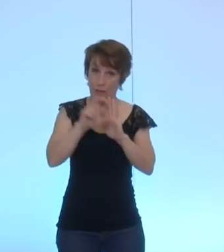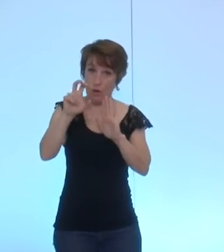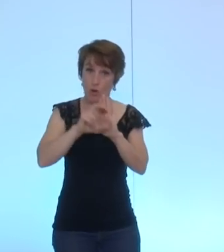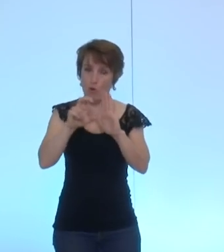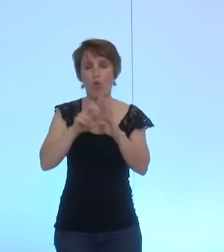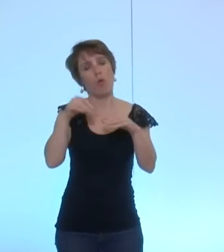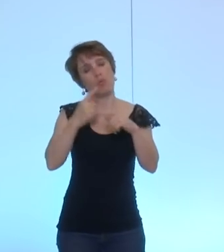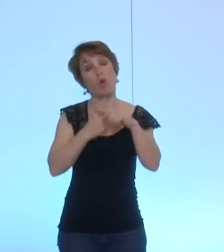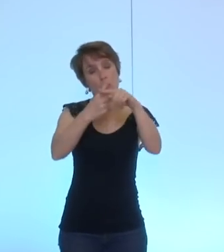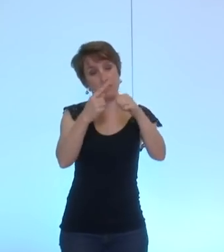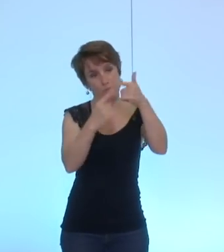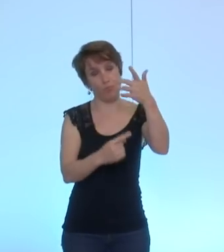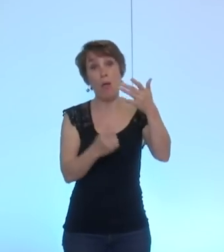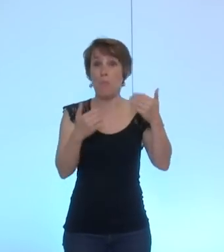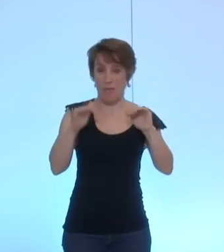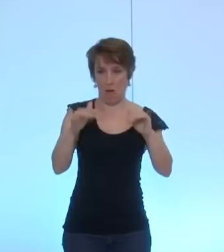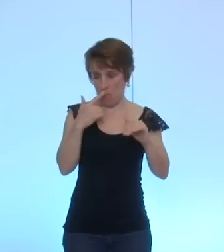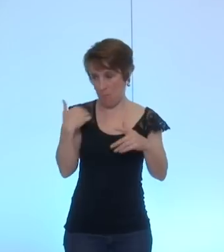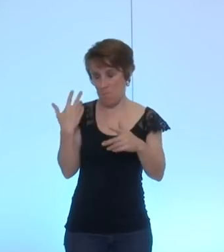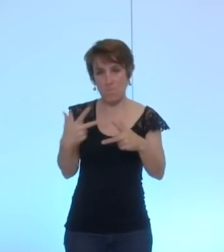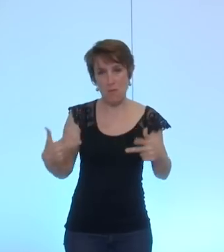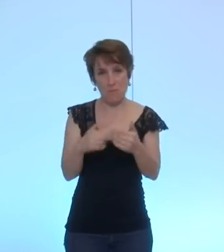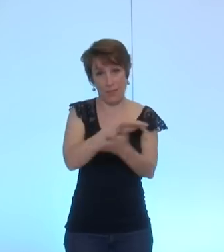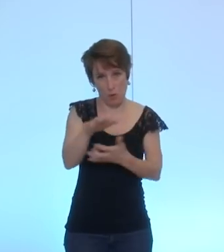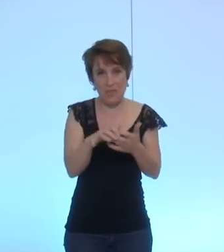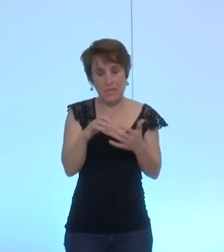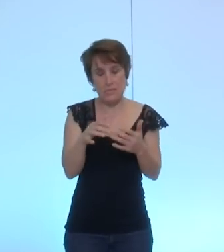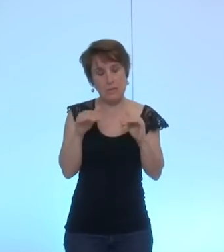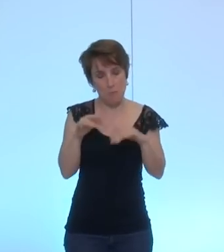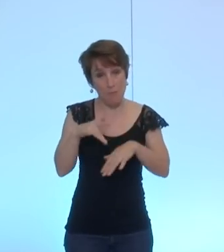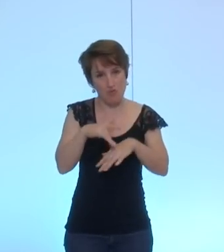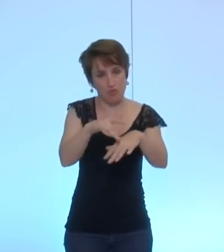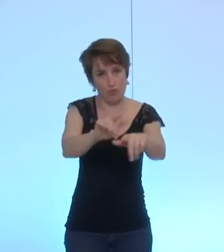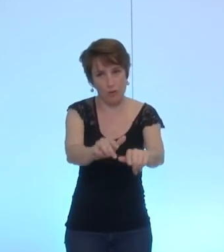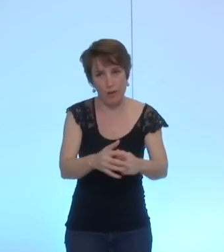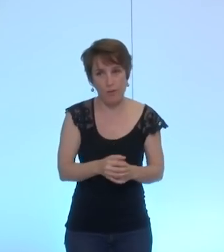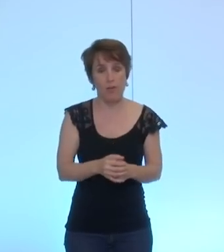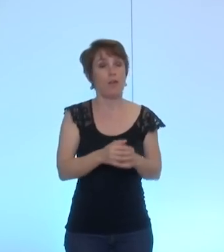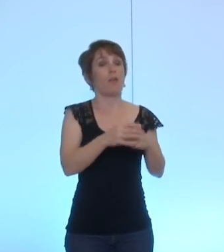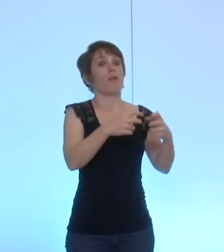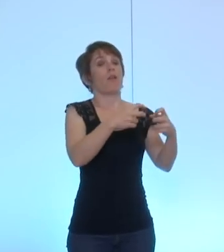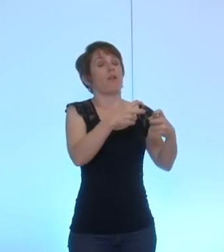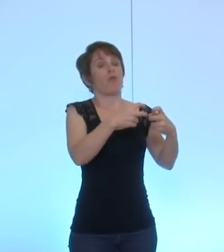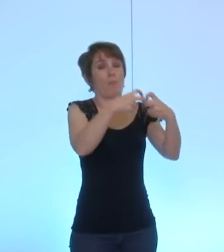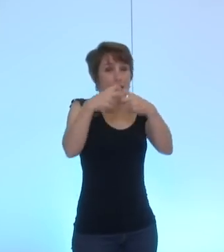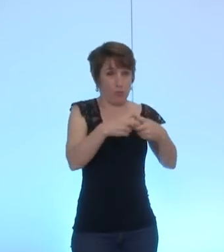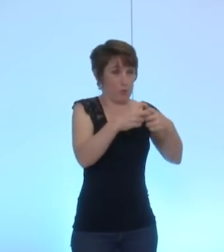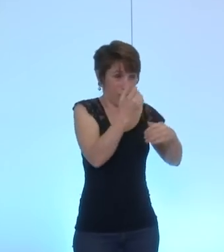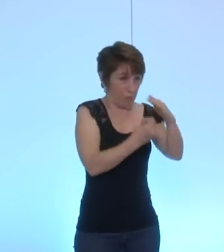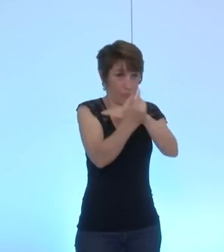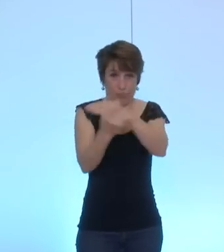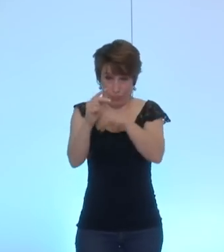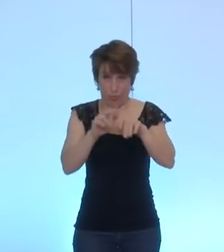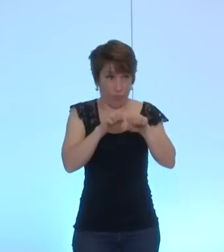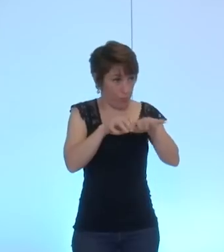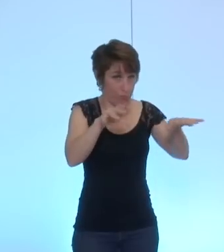crise que nous connaissons, maintient quand même un niveau d'industrialisation extrêmement important par rapport à d'autres territoires, mais connaît